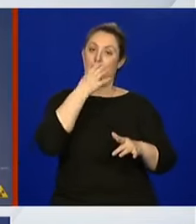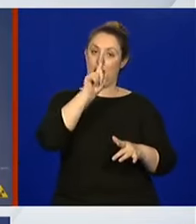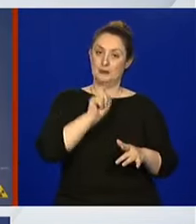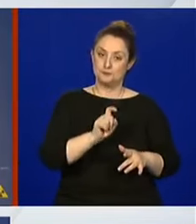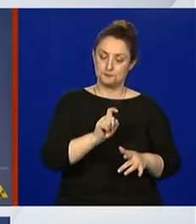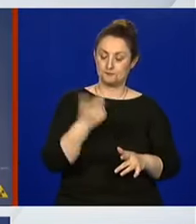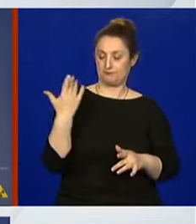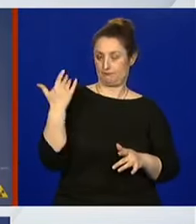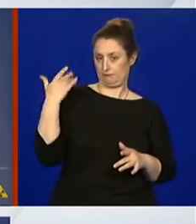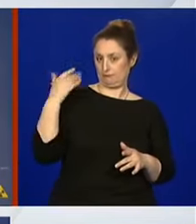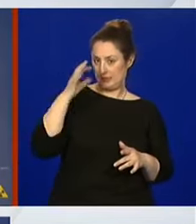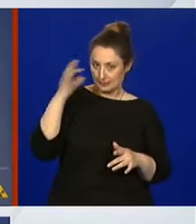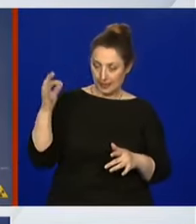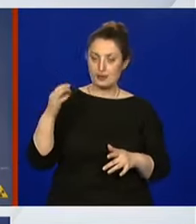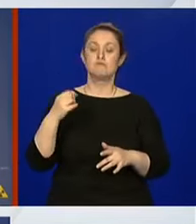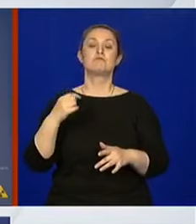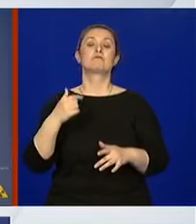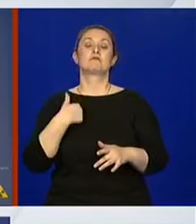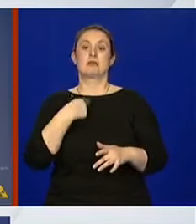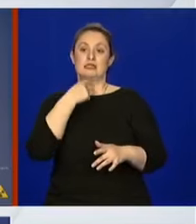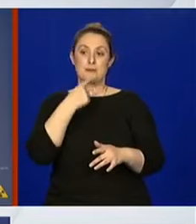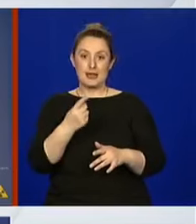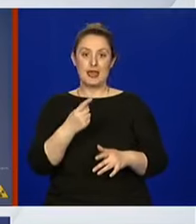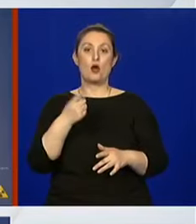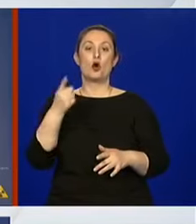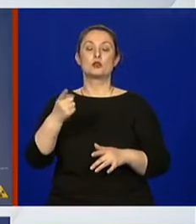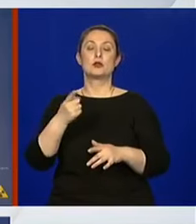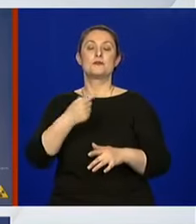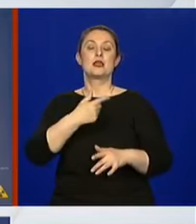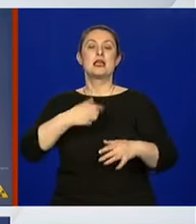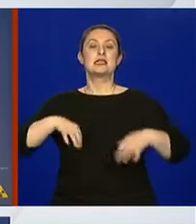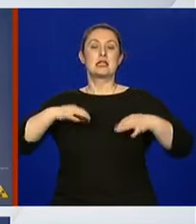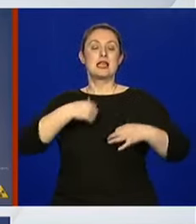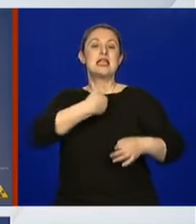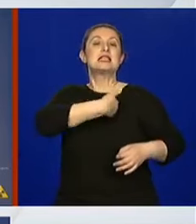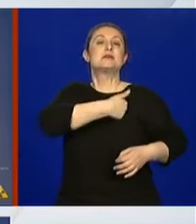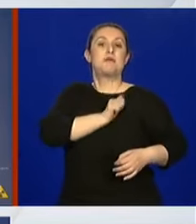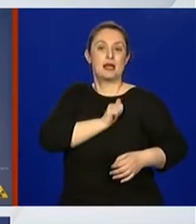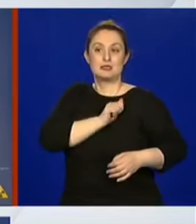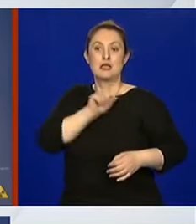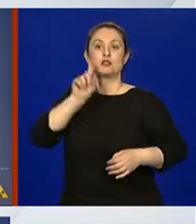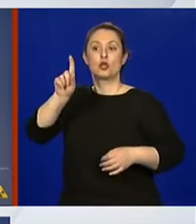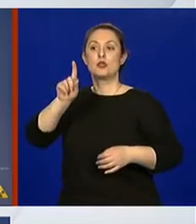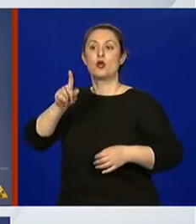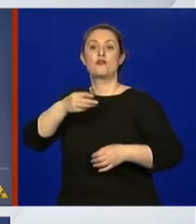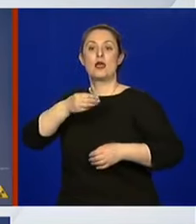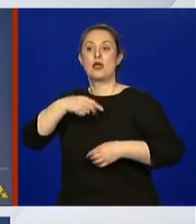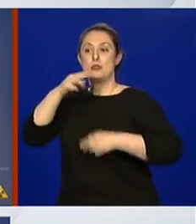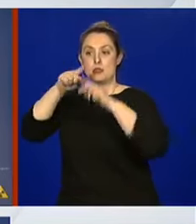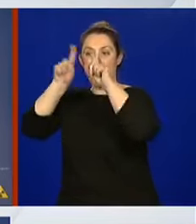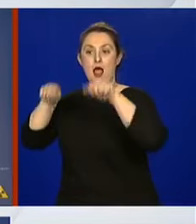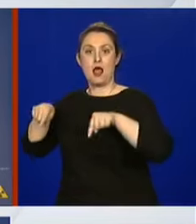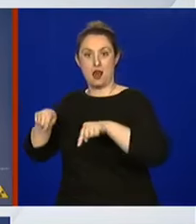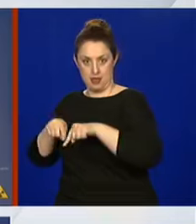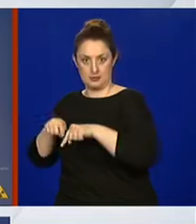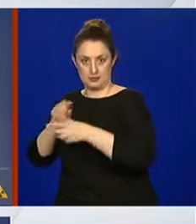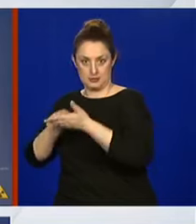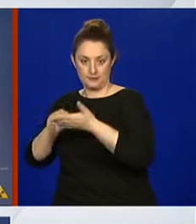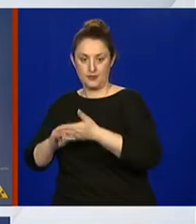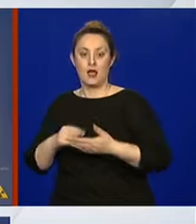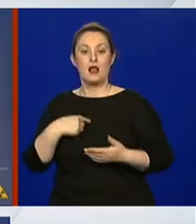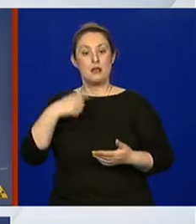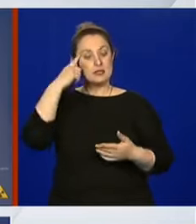u nekoliko navrata, rekao sam kakav je nalaz zdravstvene inspekcije. Međutim, kad je riječ o tom pitanju, mislim da bi trebali napraviti malu